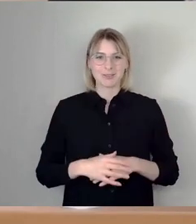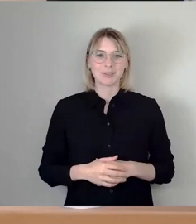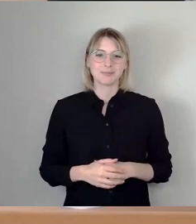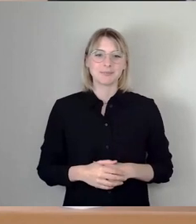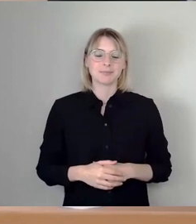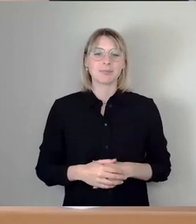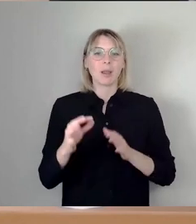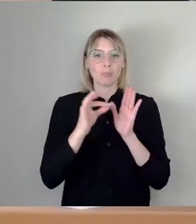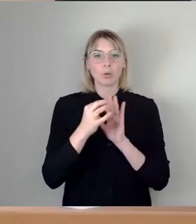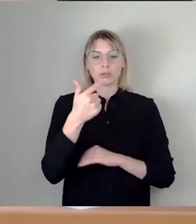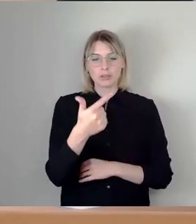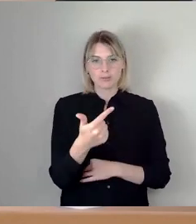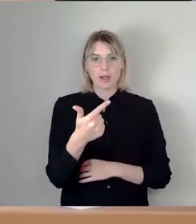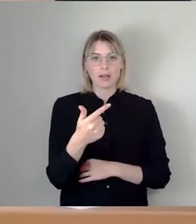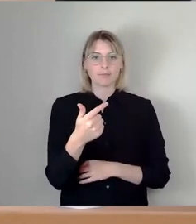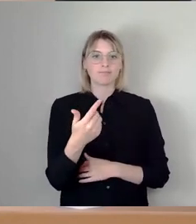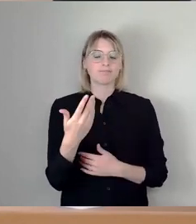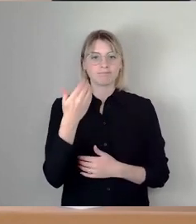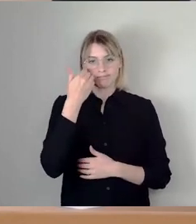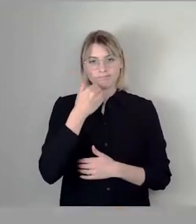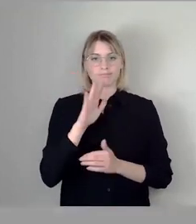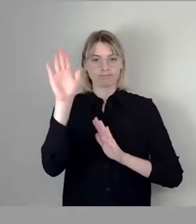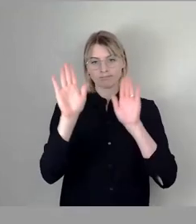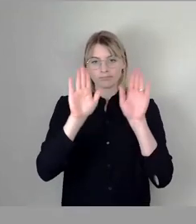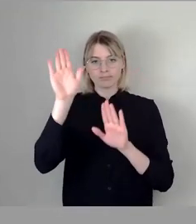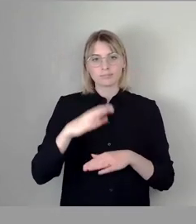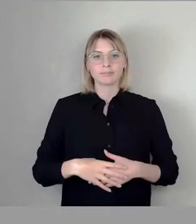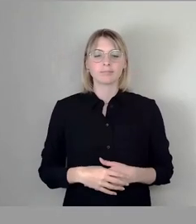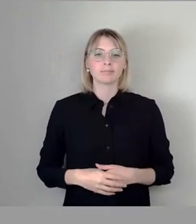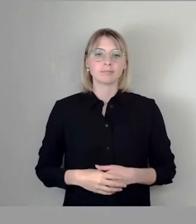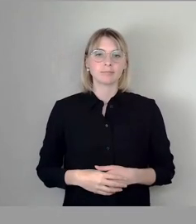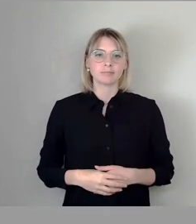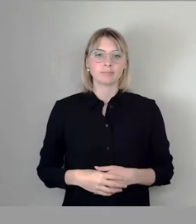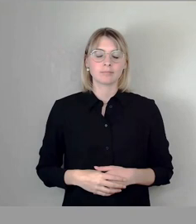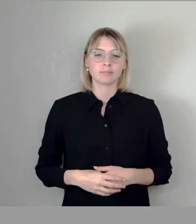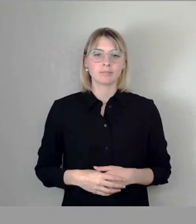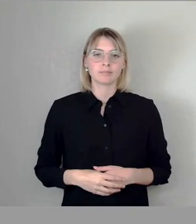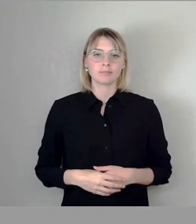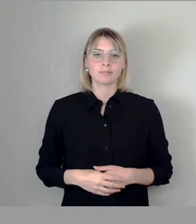hier seine Zustimmung geben kann. Wer zustimmt, lehnt ab.